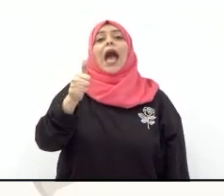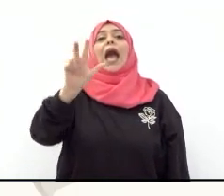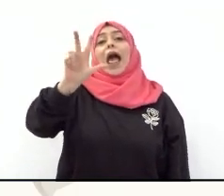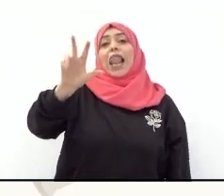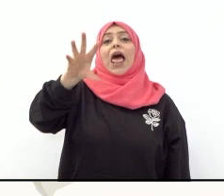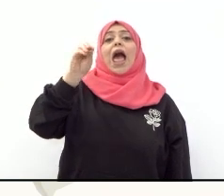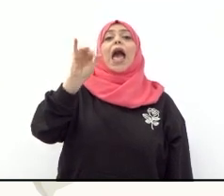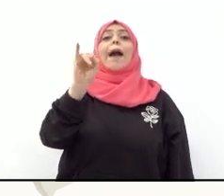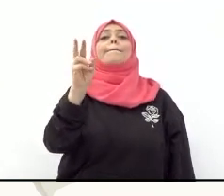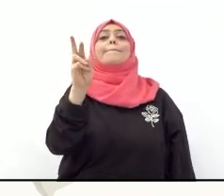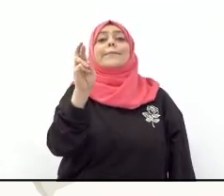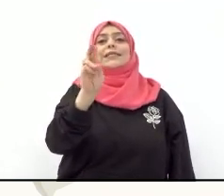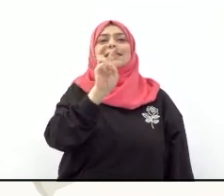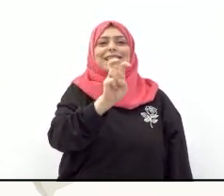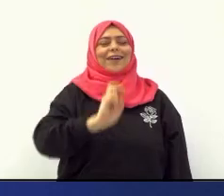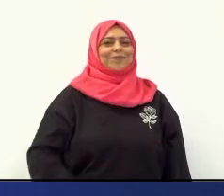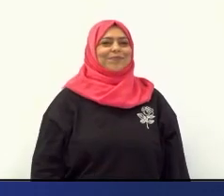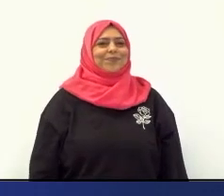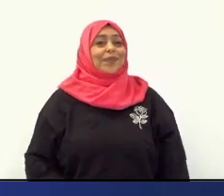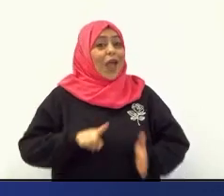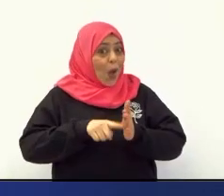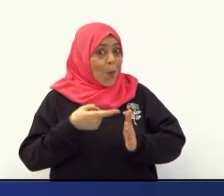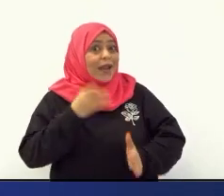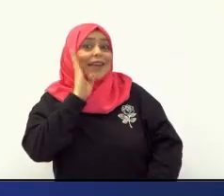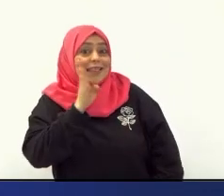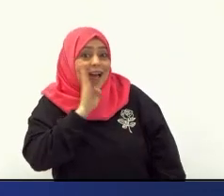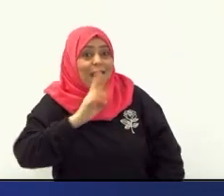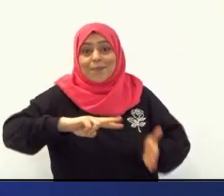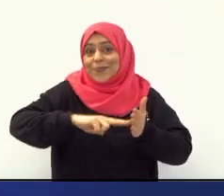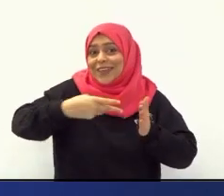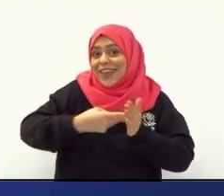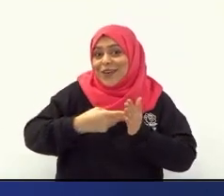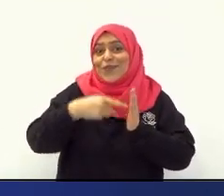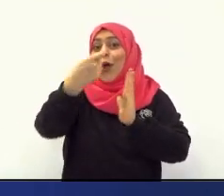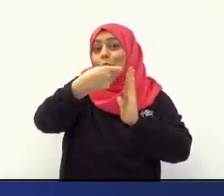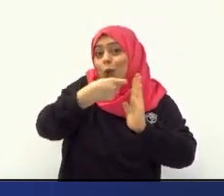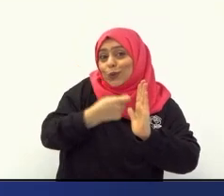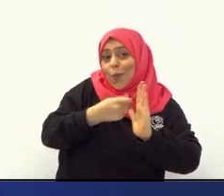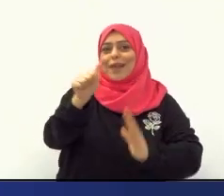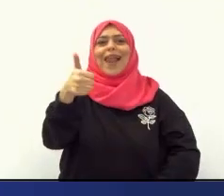دعونا أولاً نتعلم كيف سنكتب حرف الهمزة